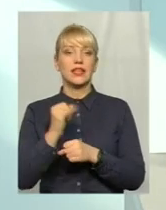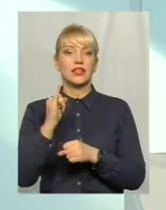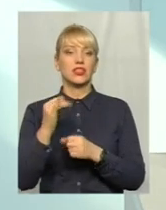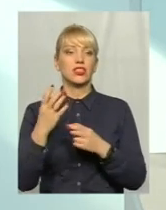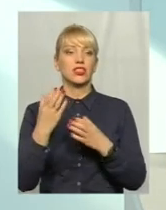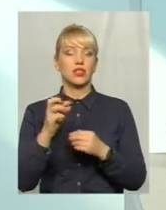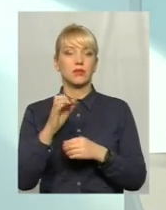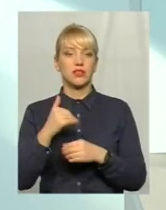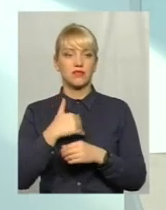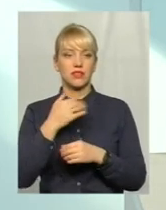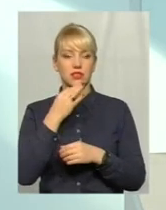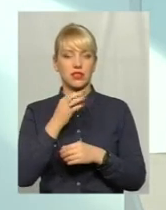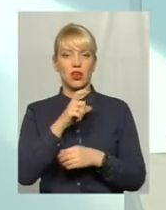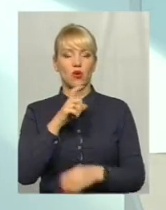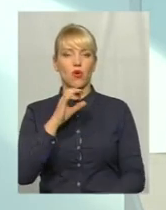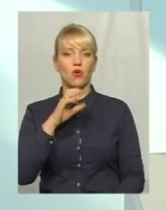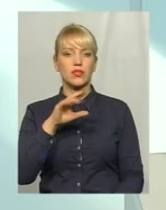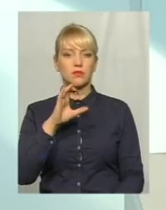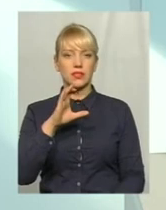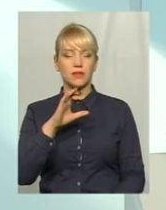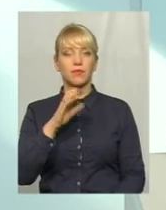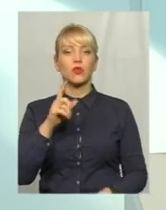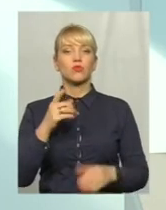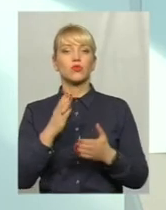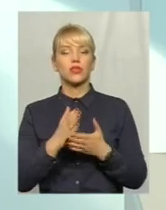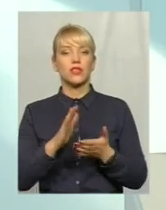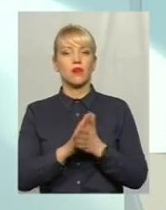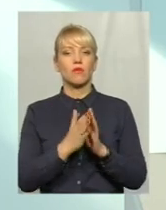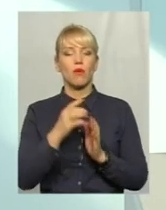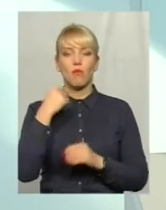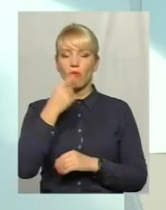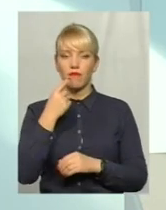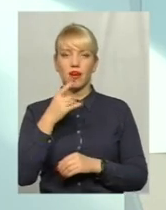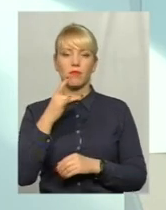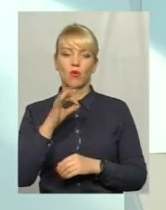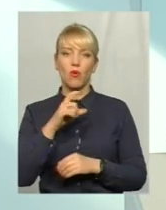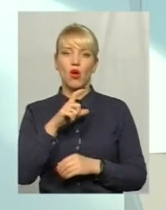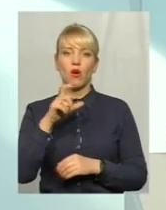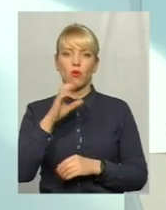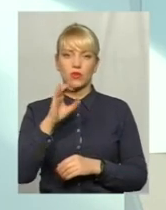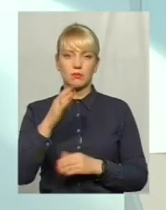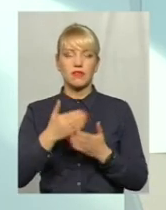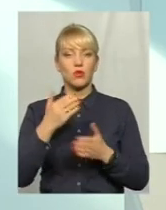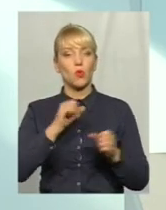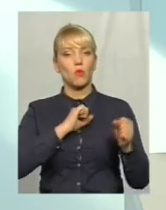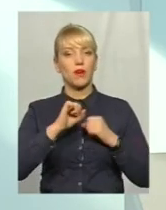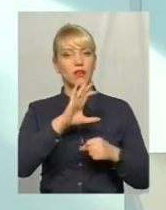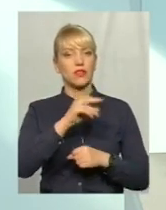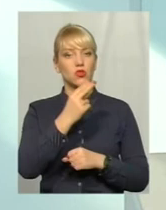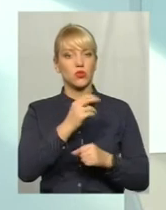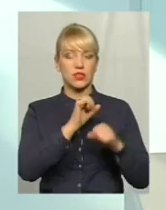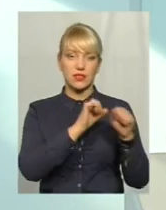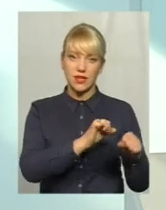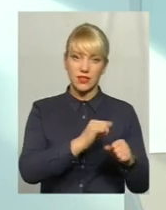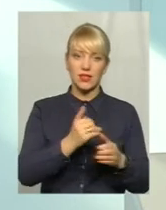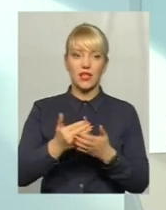хотів би дещо про хоспіс, тому що є мова про хоспіс, ведеться і від управління соцзахисту, і від